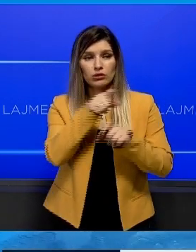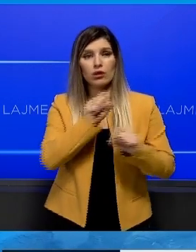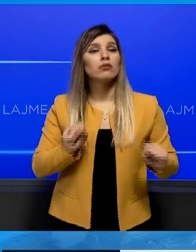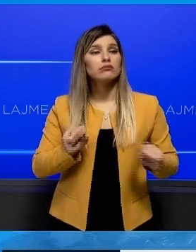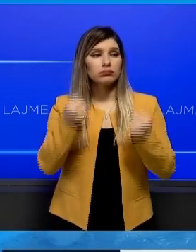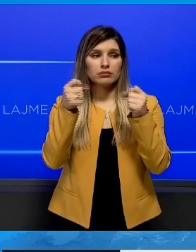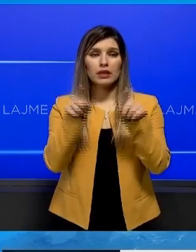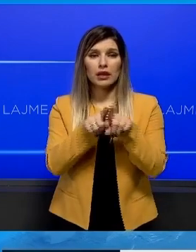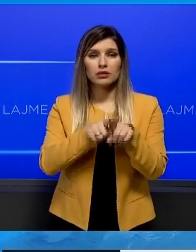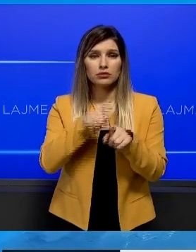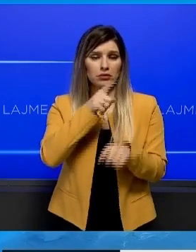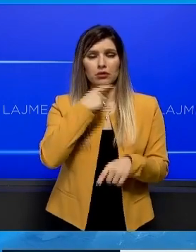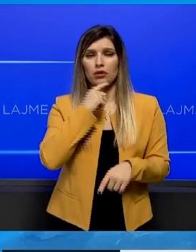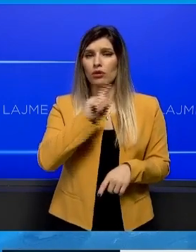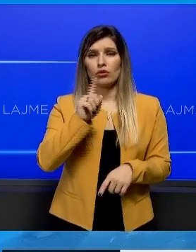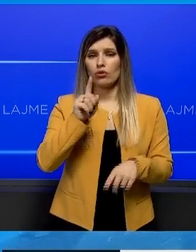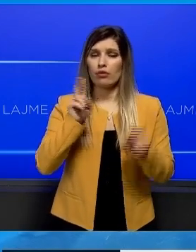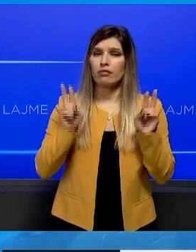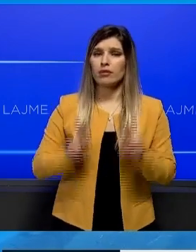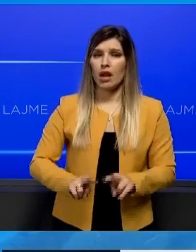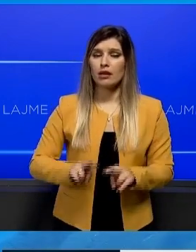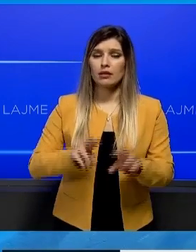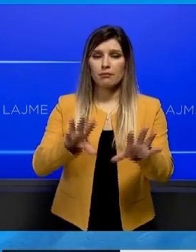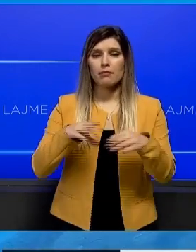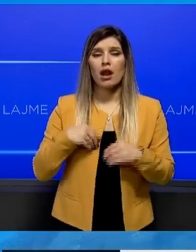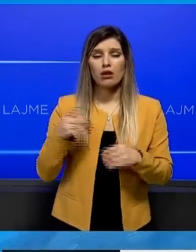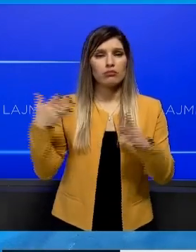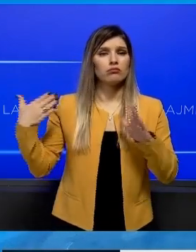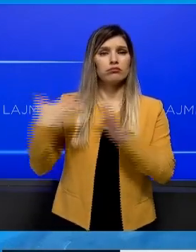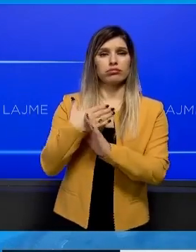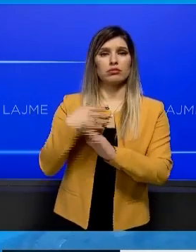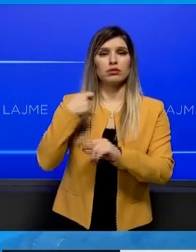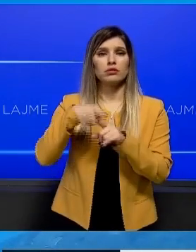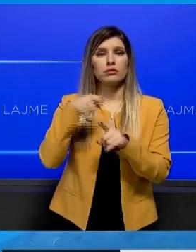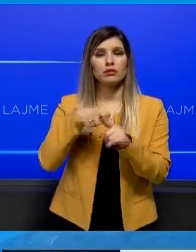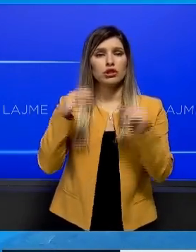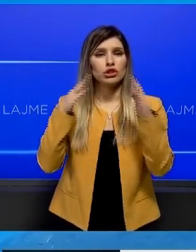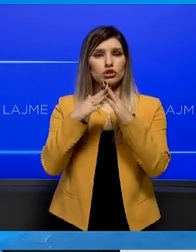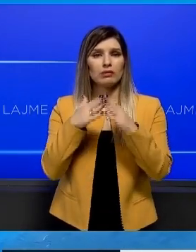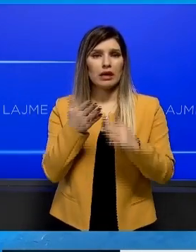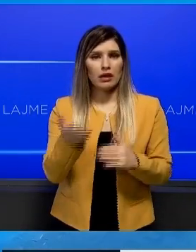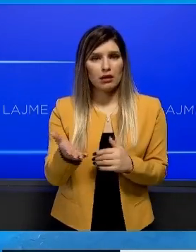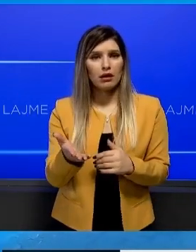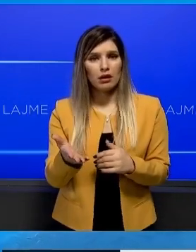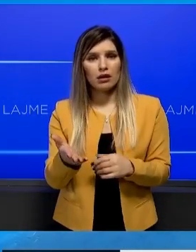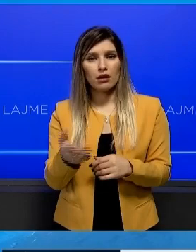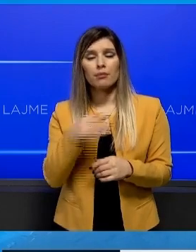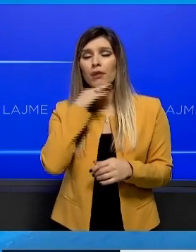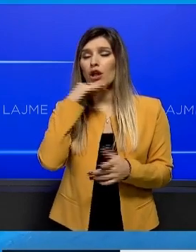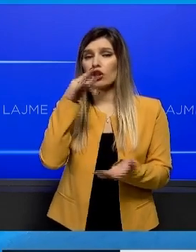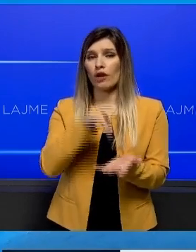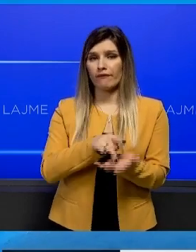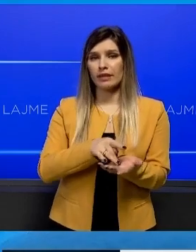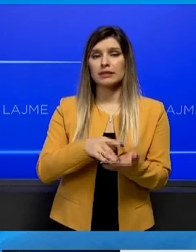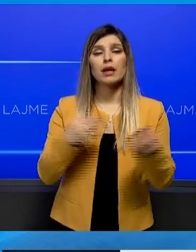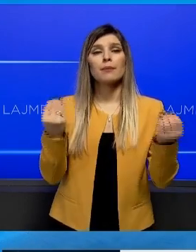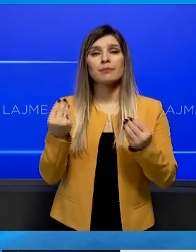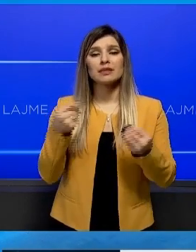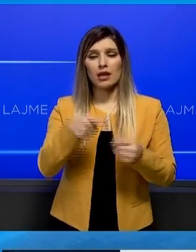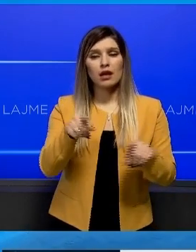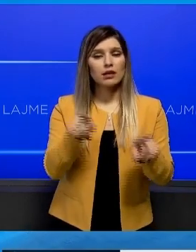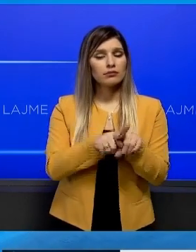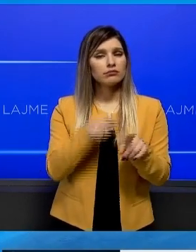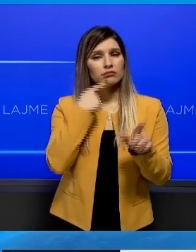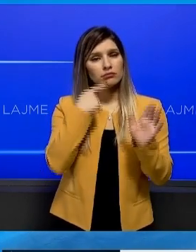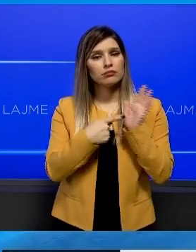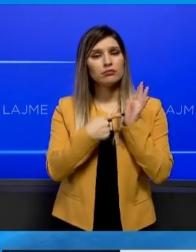duke e cinsuar si të pa drejt dhe të pa pranueshëm të pengot restaurimi shtëpise Gjafer Devës në Mitrovit, sepse në këtë mënyrë